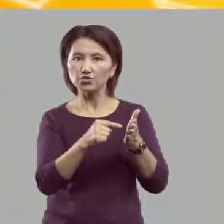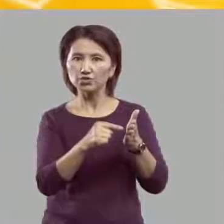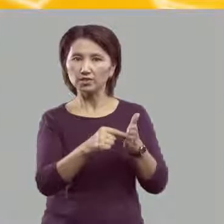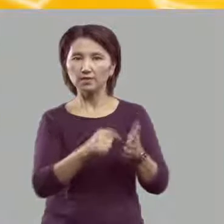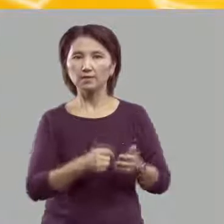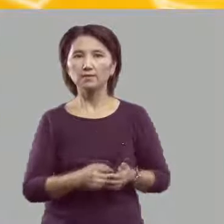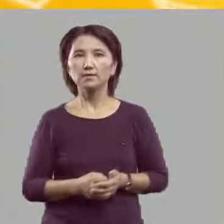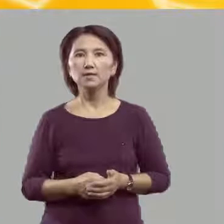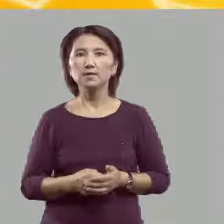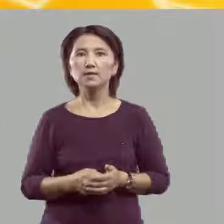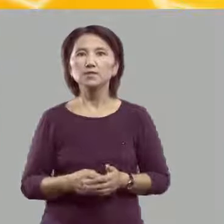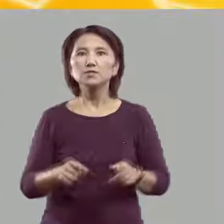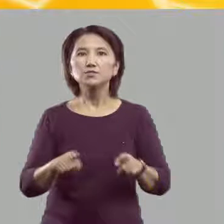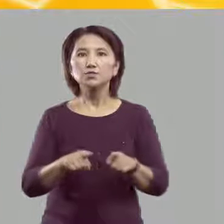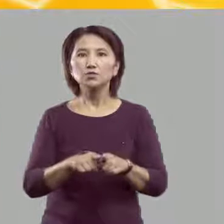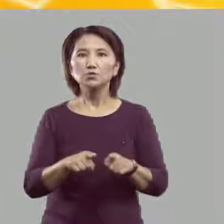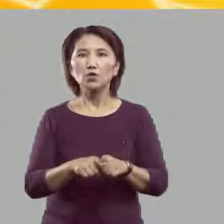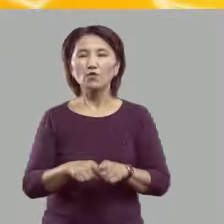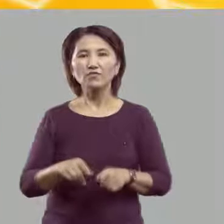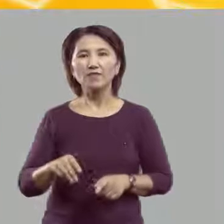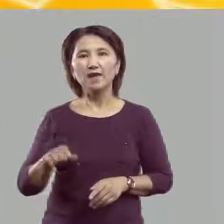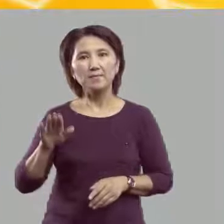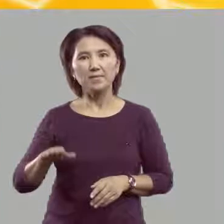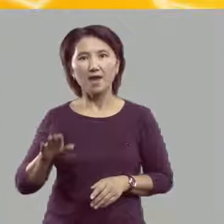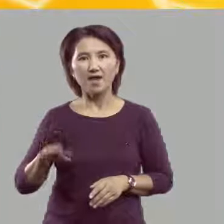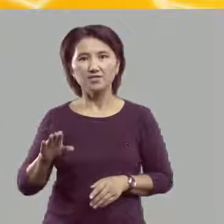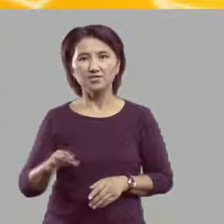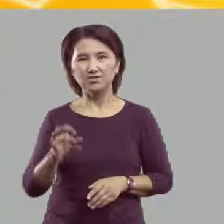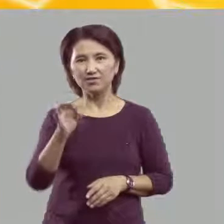Словно мячики, кружочки.